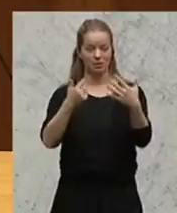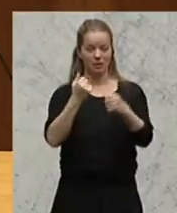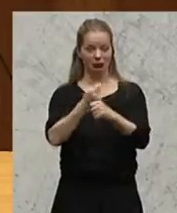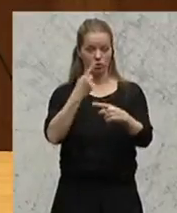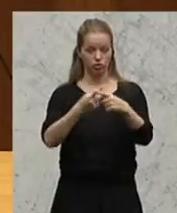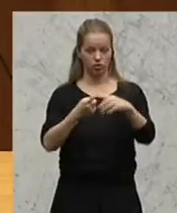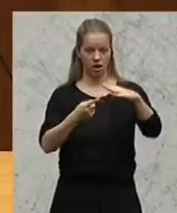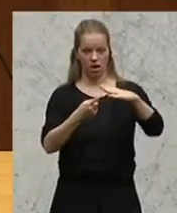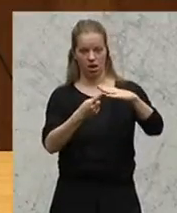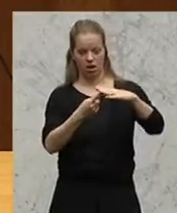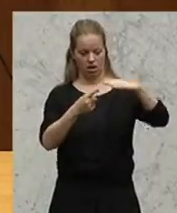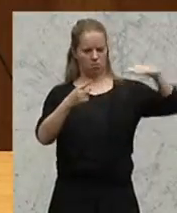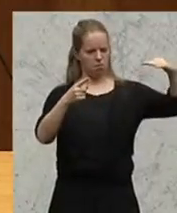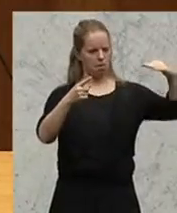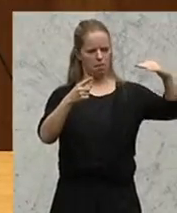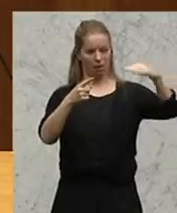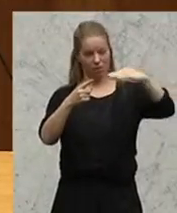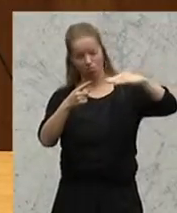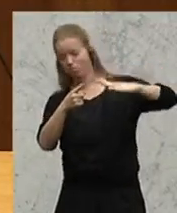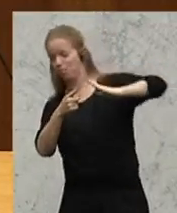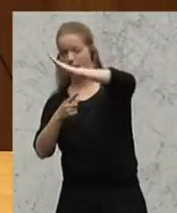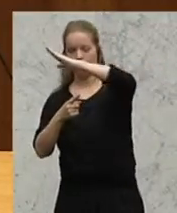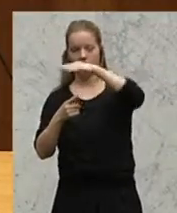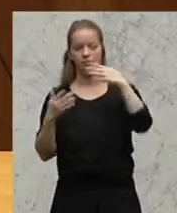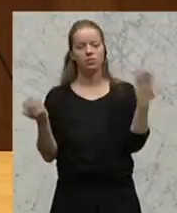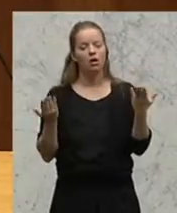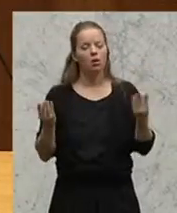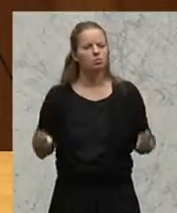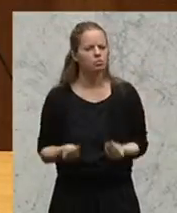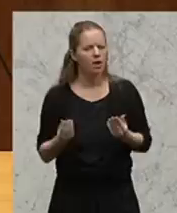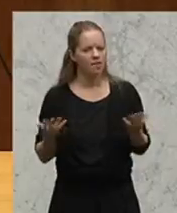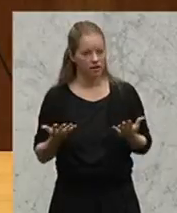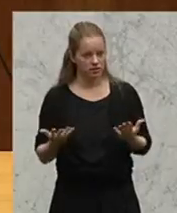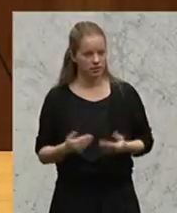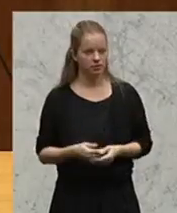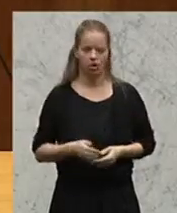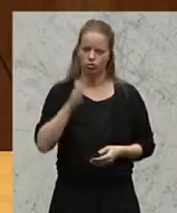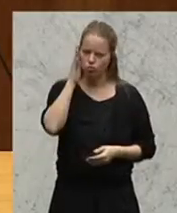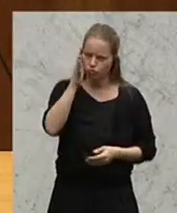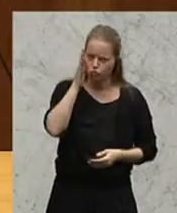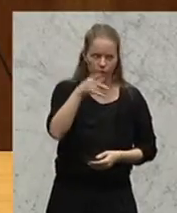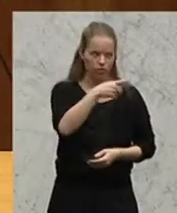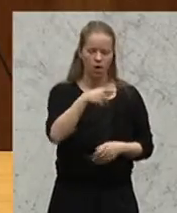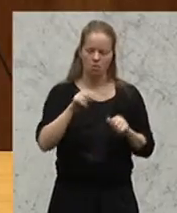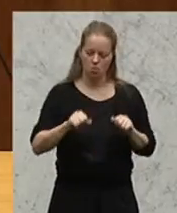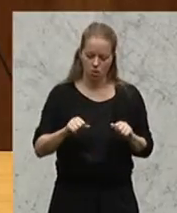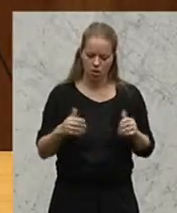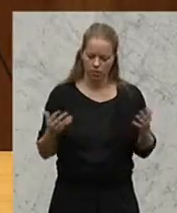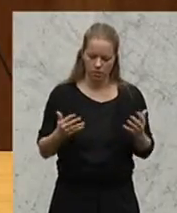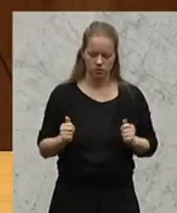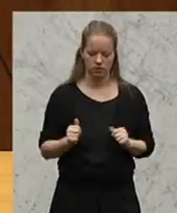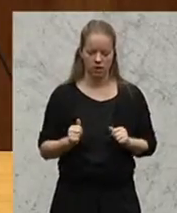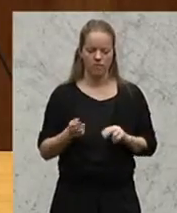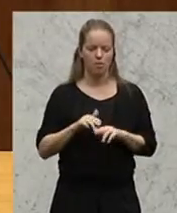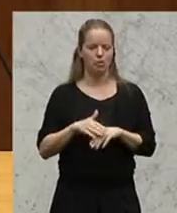Und was tun Sie konkret? Sie ermöglichen künftig, dass jemand, auswärts